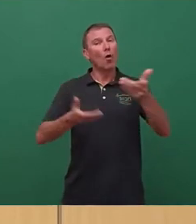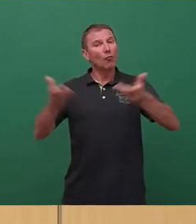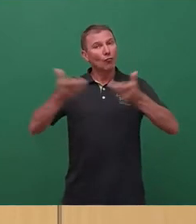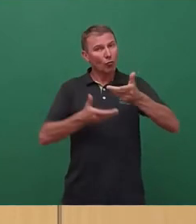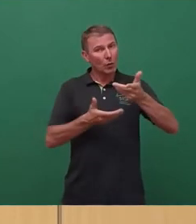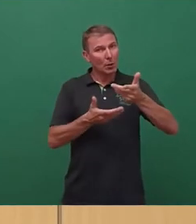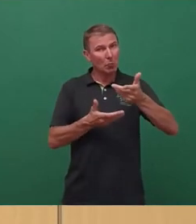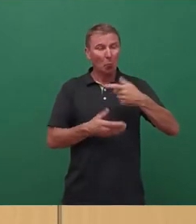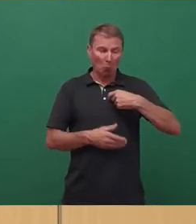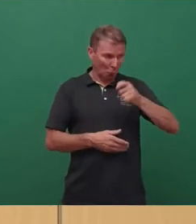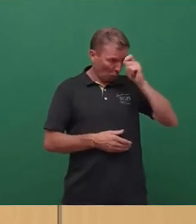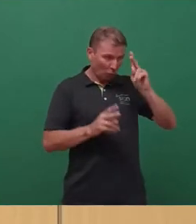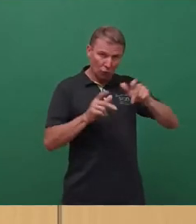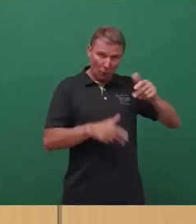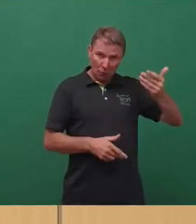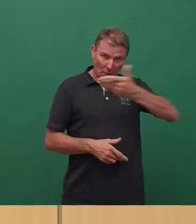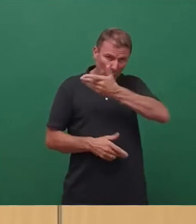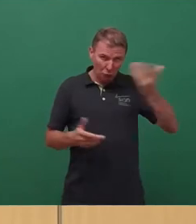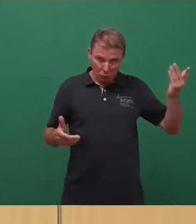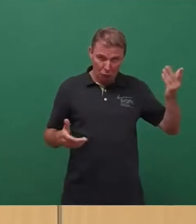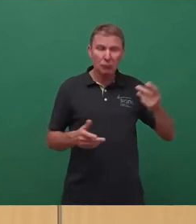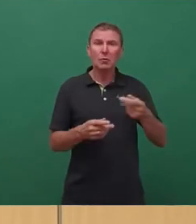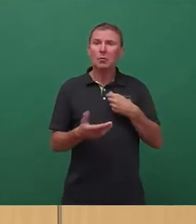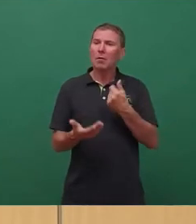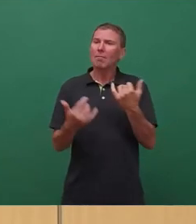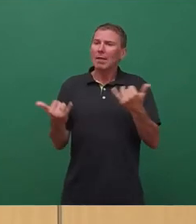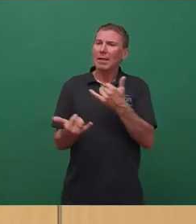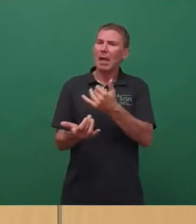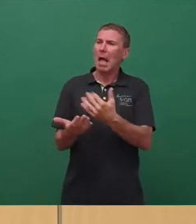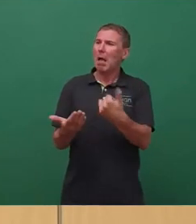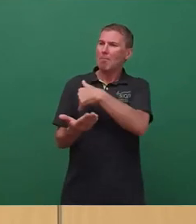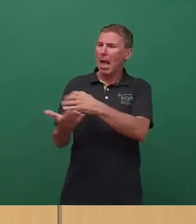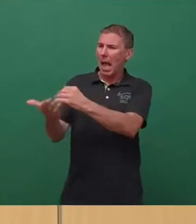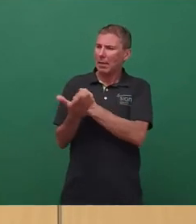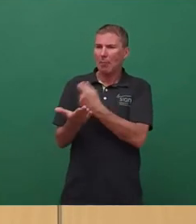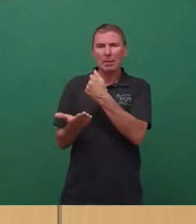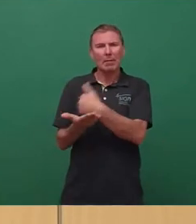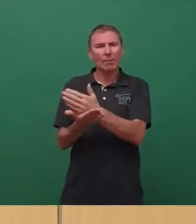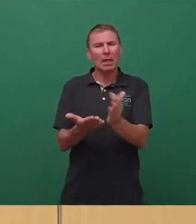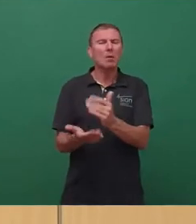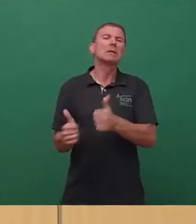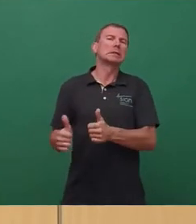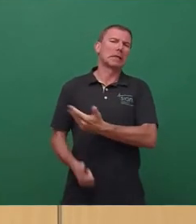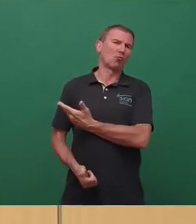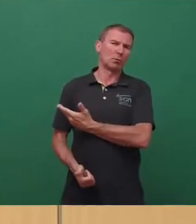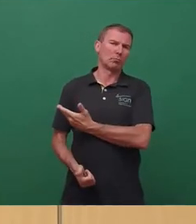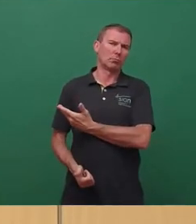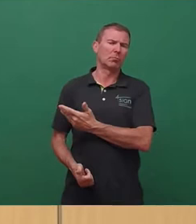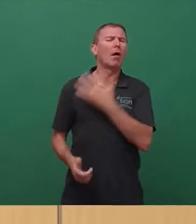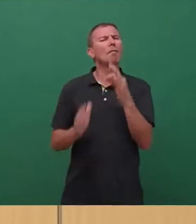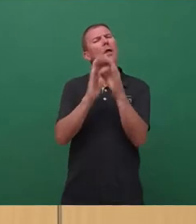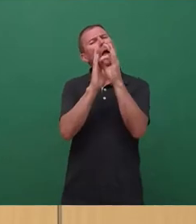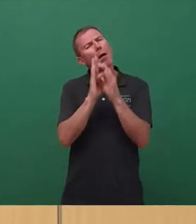auch an die Stadtverwaltung, zur Verteilung der Mehreinnahmen natürlich insgesamt sehr gut gewesen. Das muss man sagen, viele Dinge, die dort